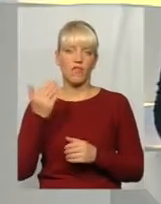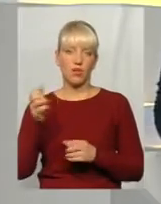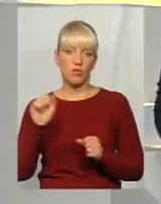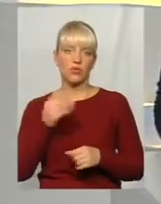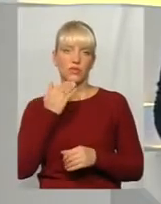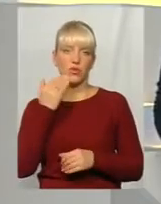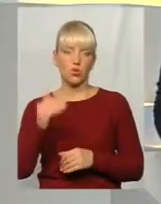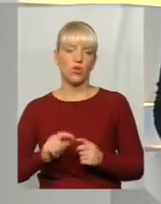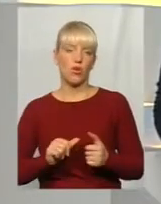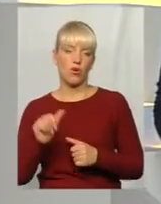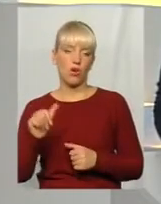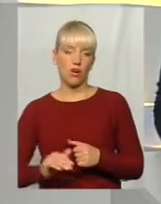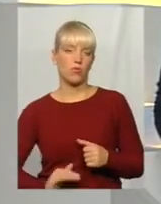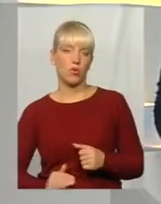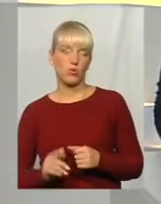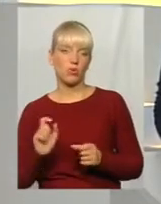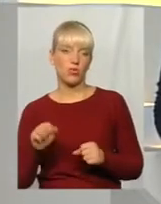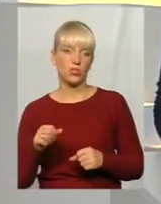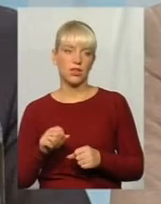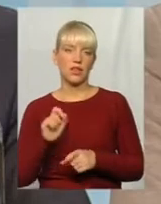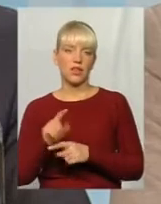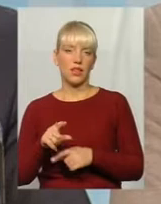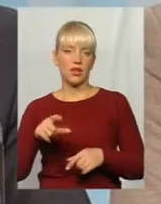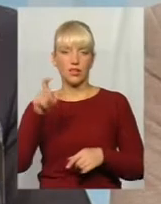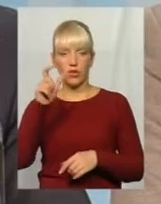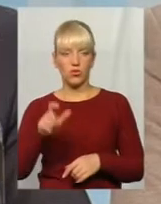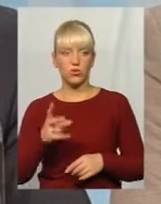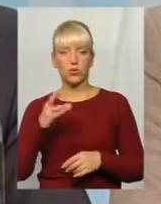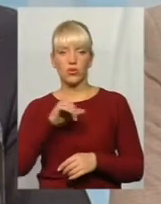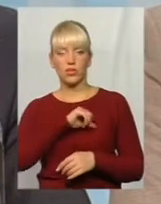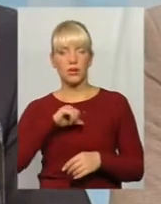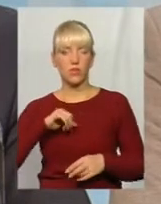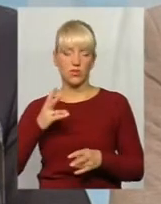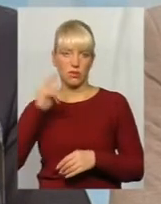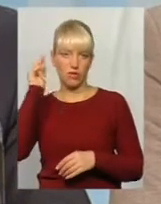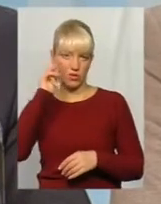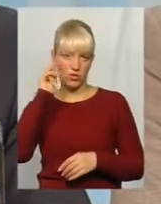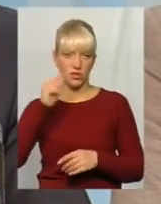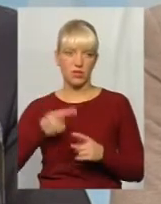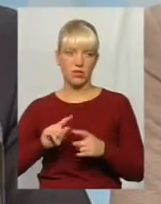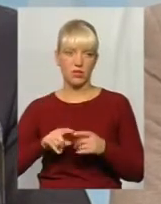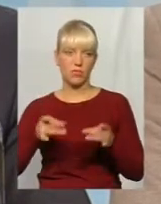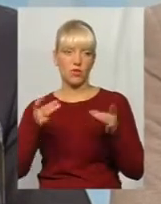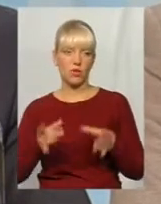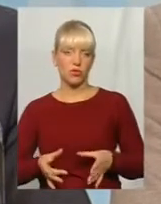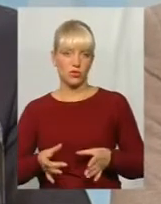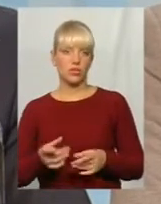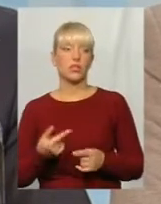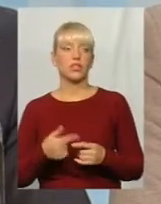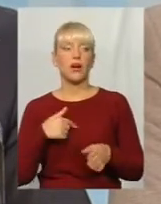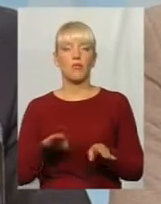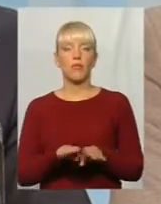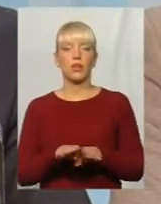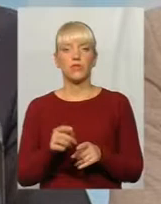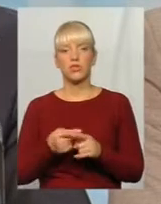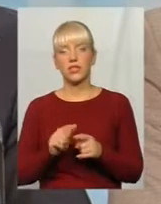компаній, до найнятий повноваженого особу, але простіше навчитися це самому. Насправлюється дуже просто. Я порівнюю це з